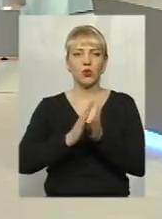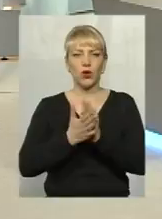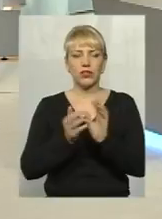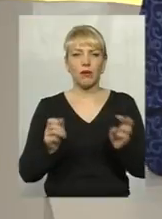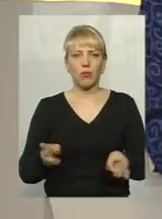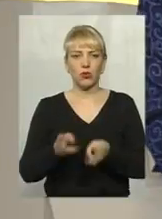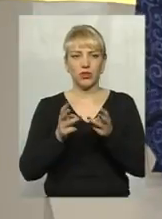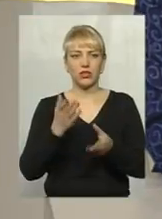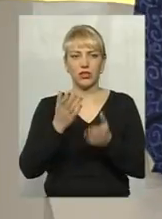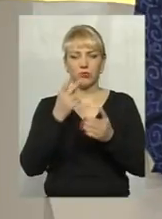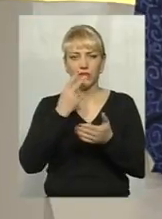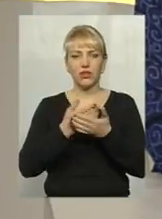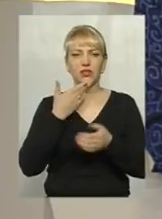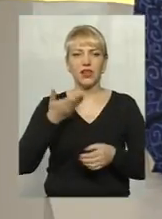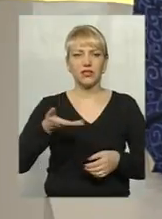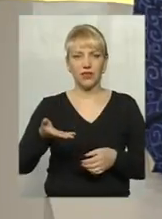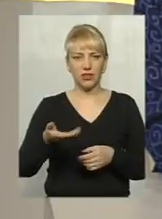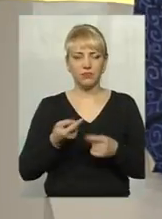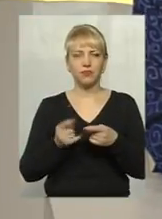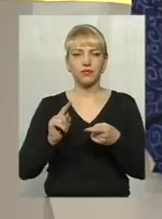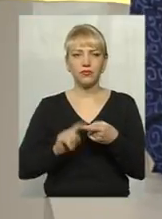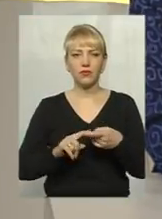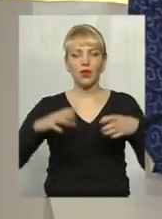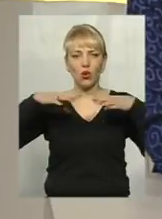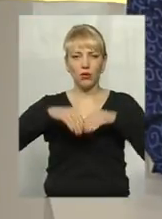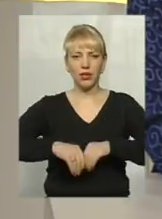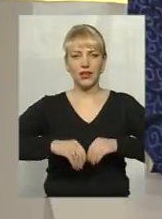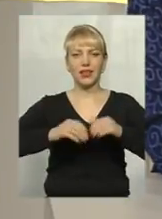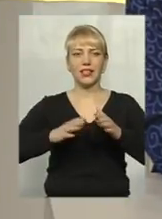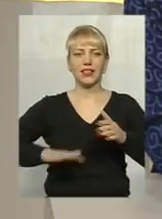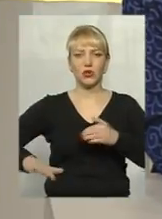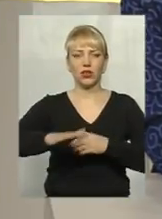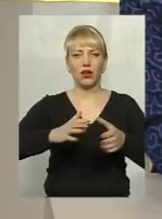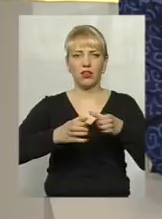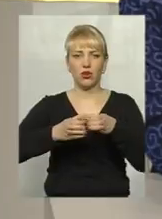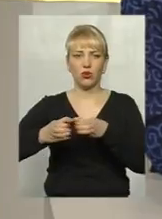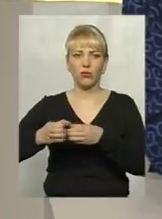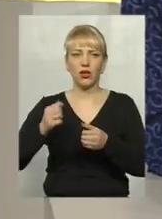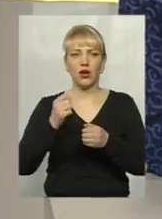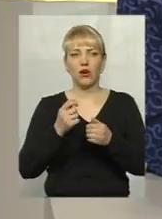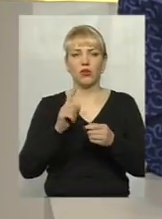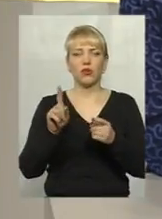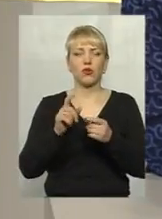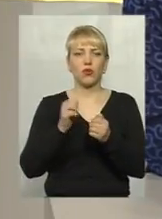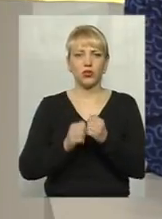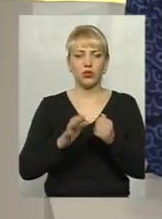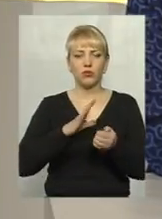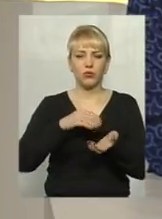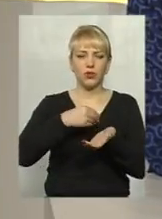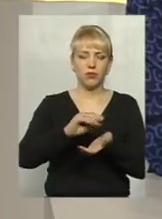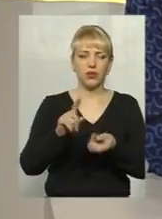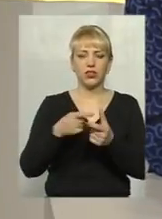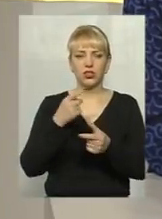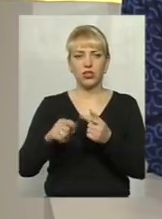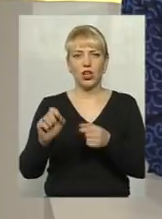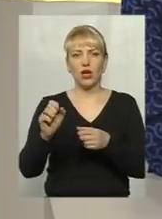поглянути на звіти тих об'єднаних та громад, практично кожна придбала минулого року чи то пожежний автомобіль,